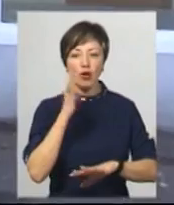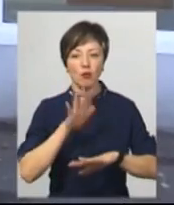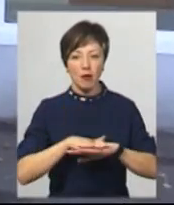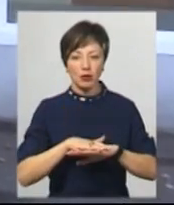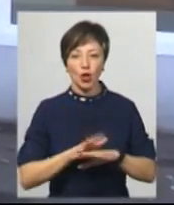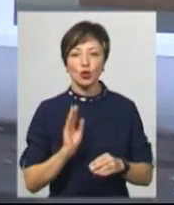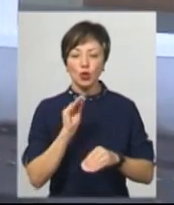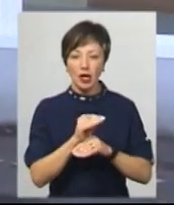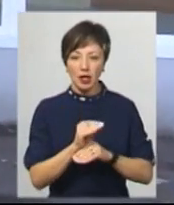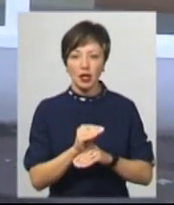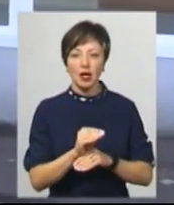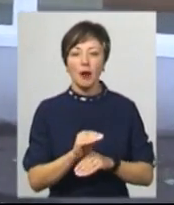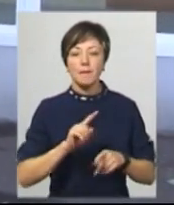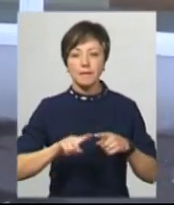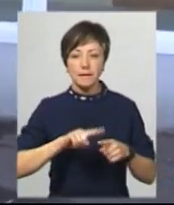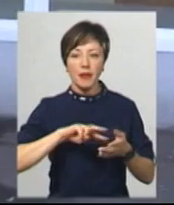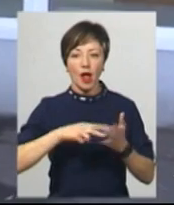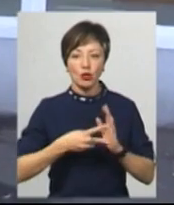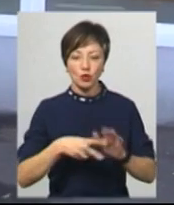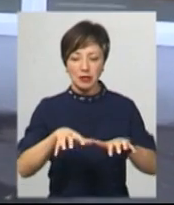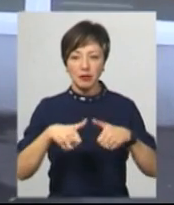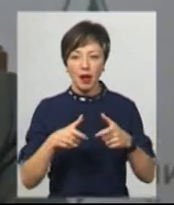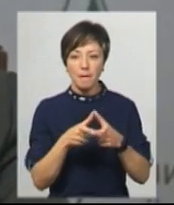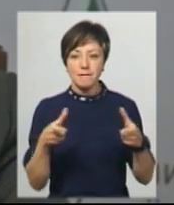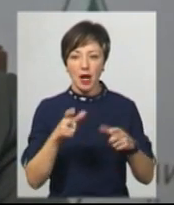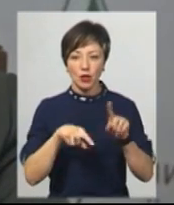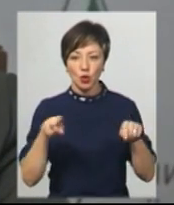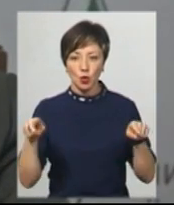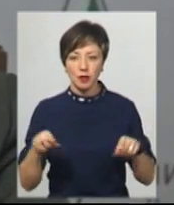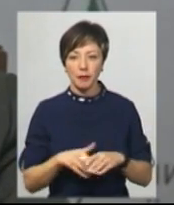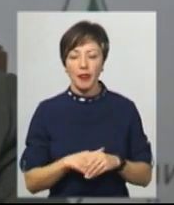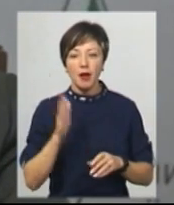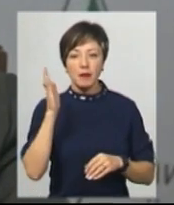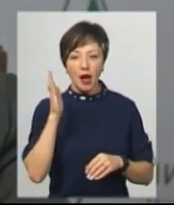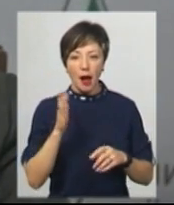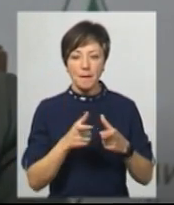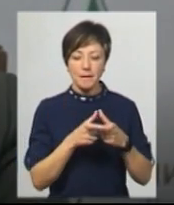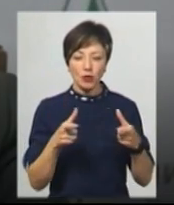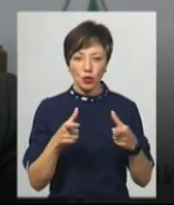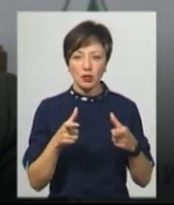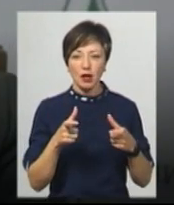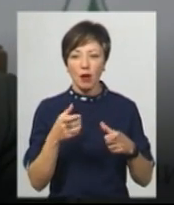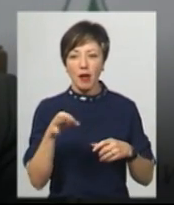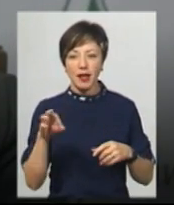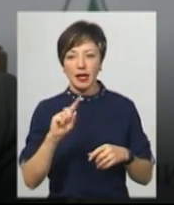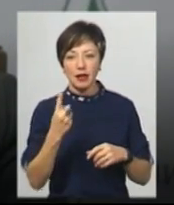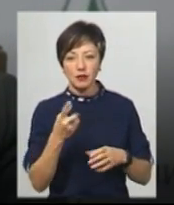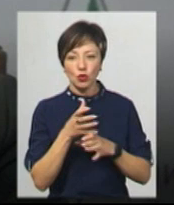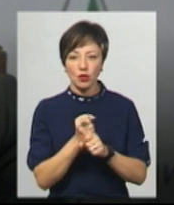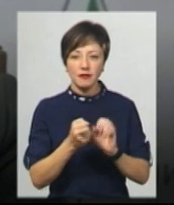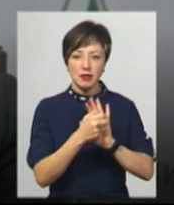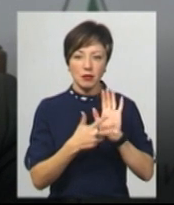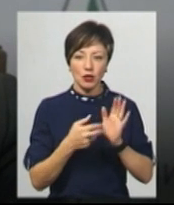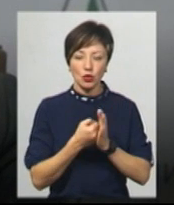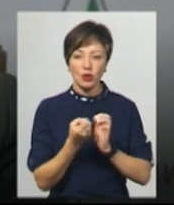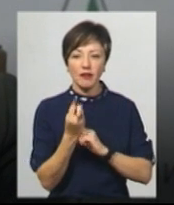Холод. І додає, згодом планують вилучити деякі банкноти. У перспективі банкнотно-монетний ряд гривень скоротиться із 17 до